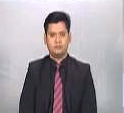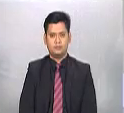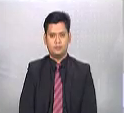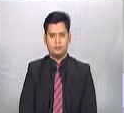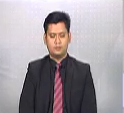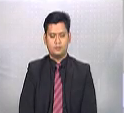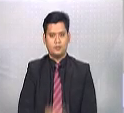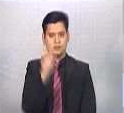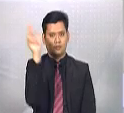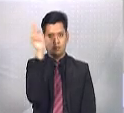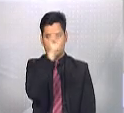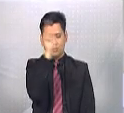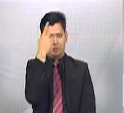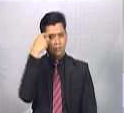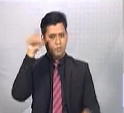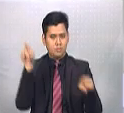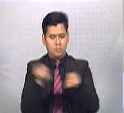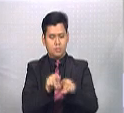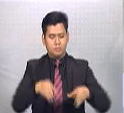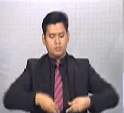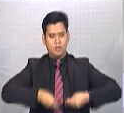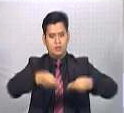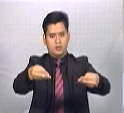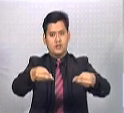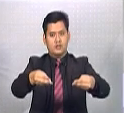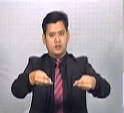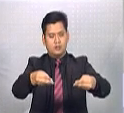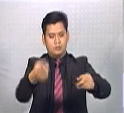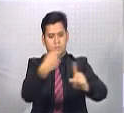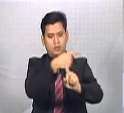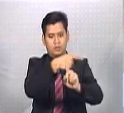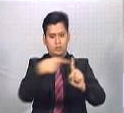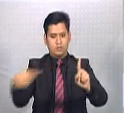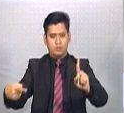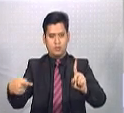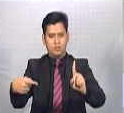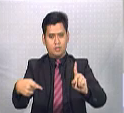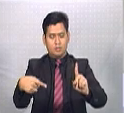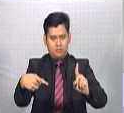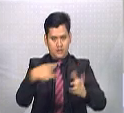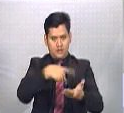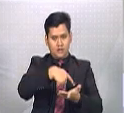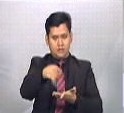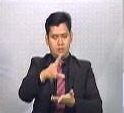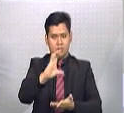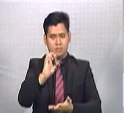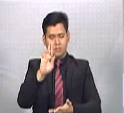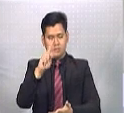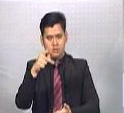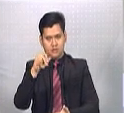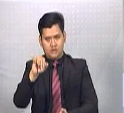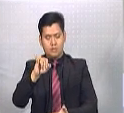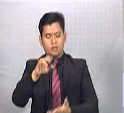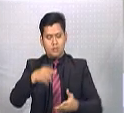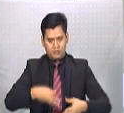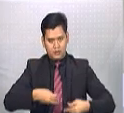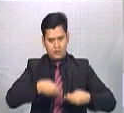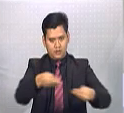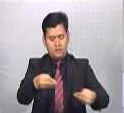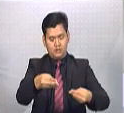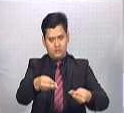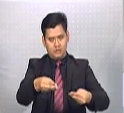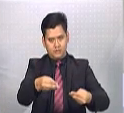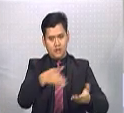Kerajaan bersetuju memberikan insentif potongan cukai kepada penderma yang menyumbang wang tunai atau barang